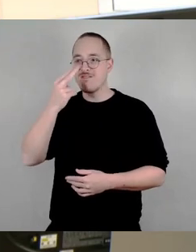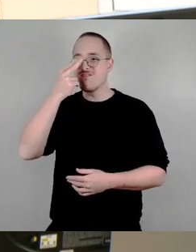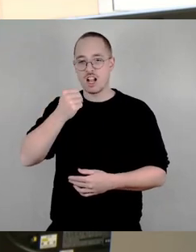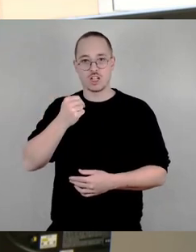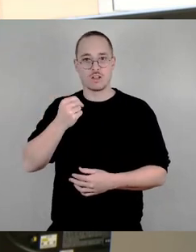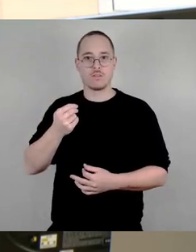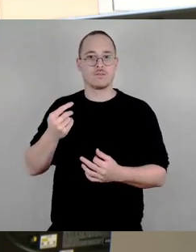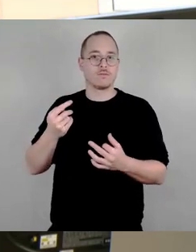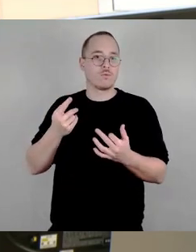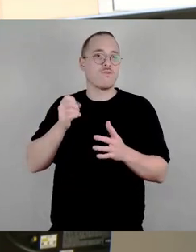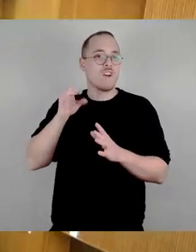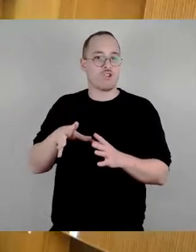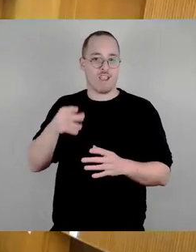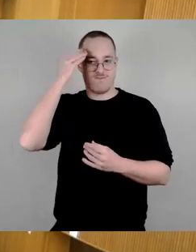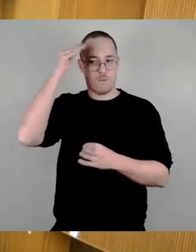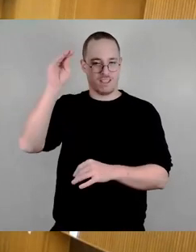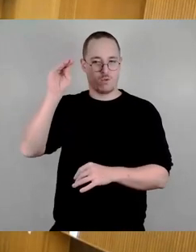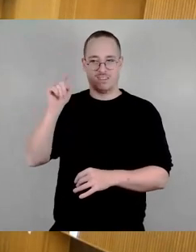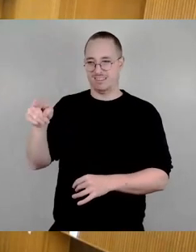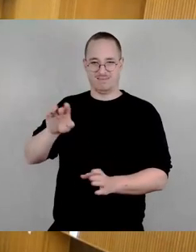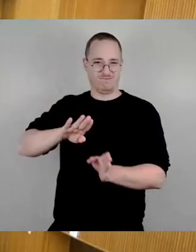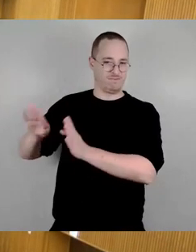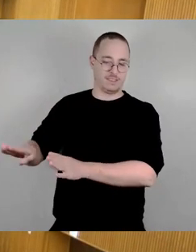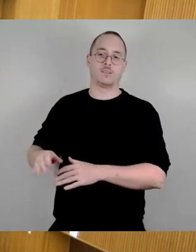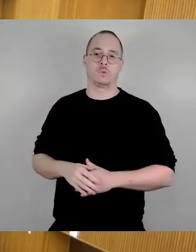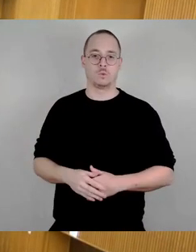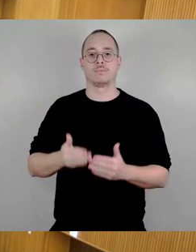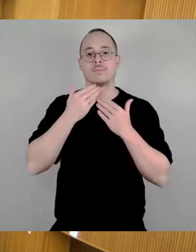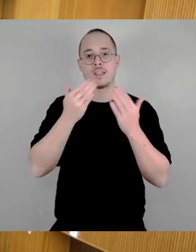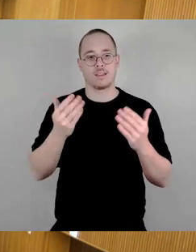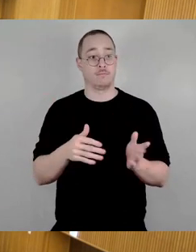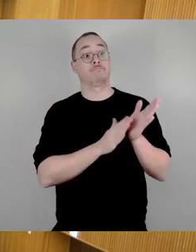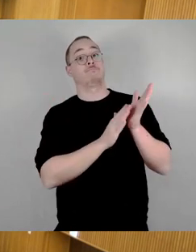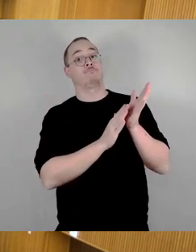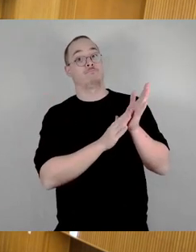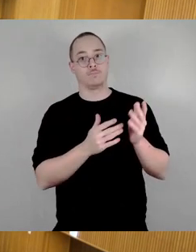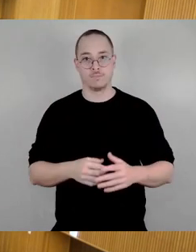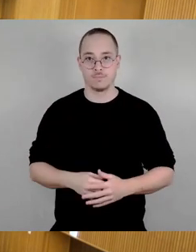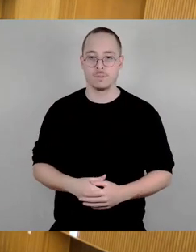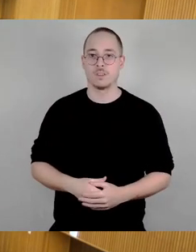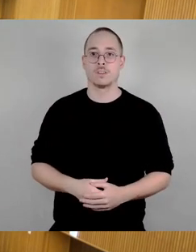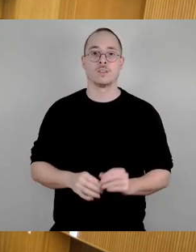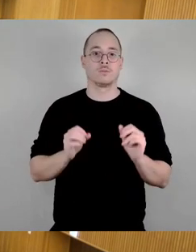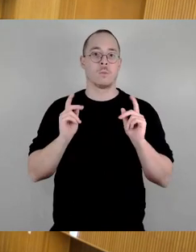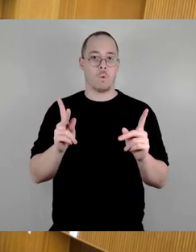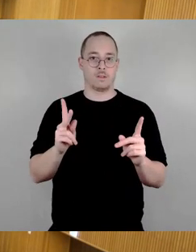So, damit ist die Debatte beendet. Ich würde jetzt nur noch